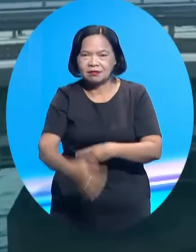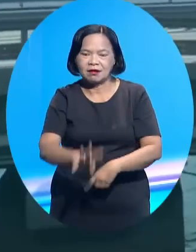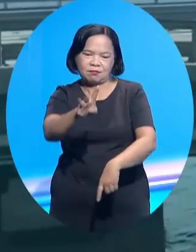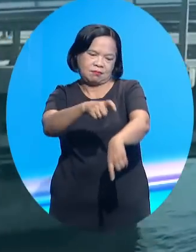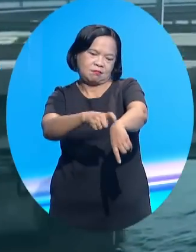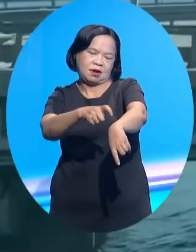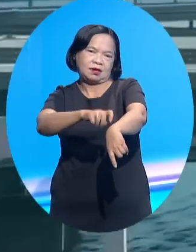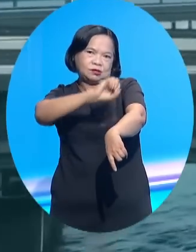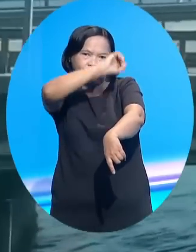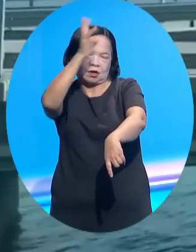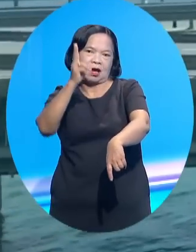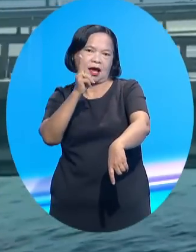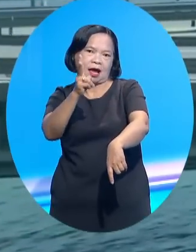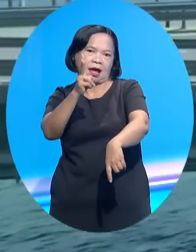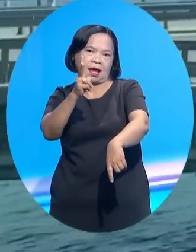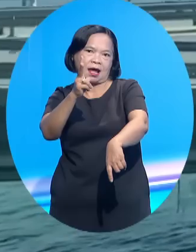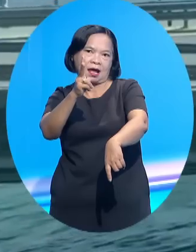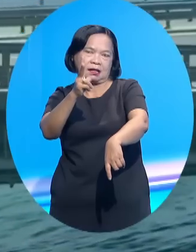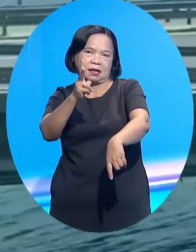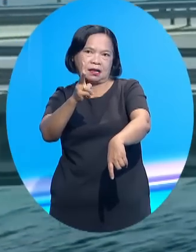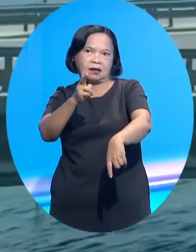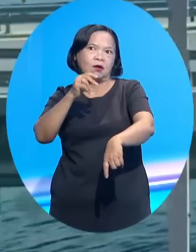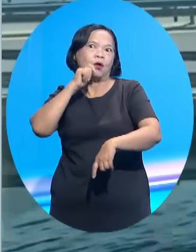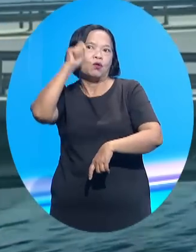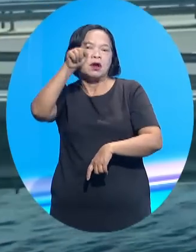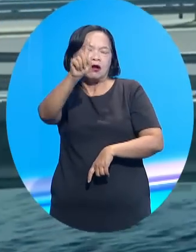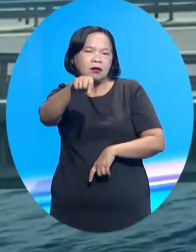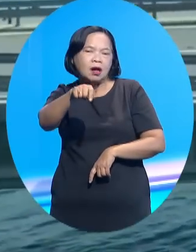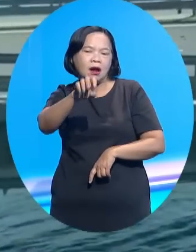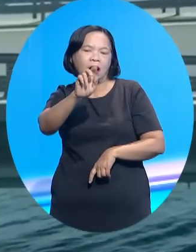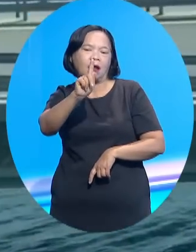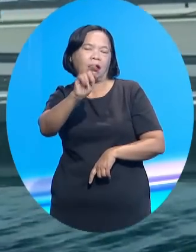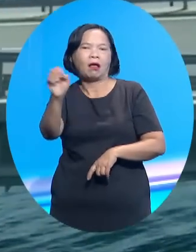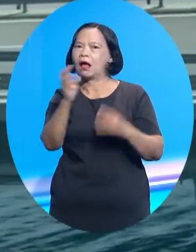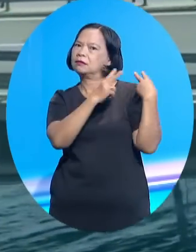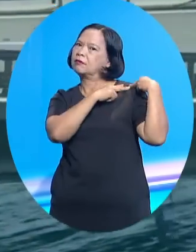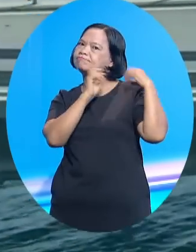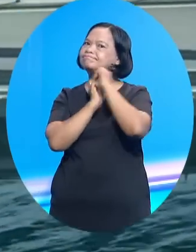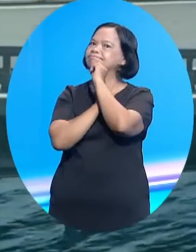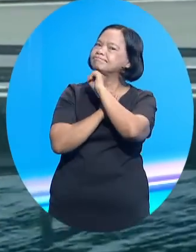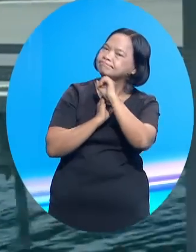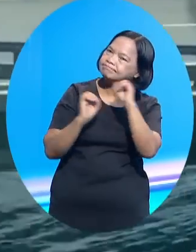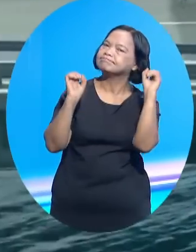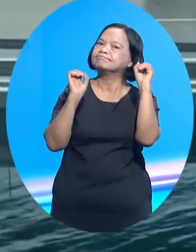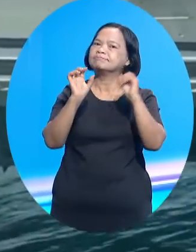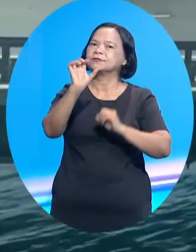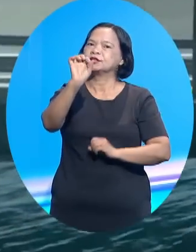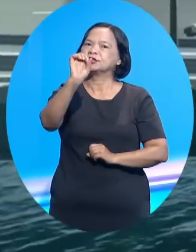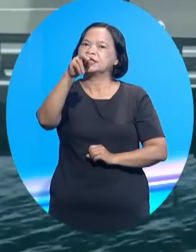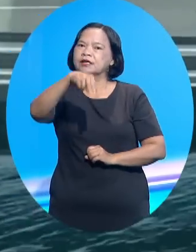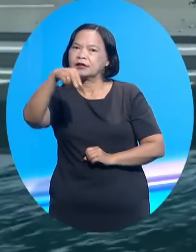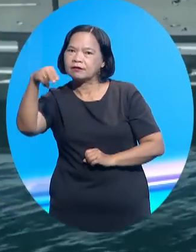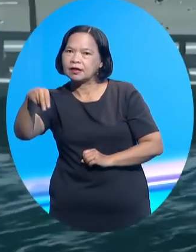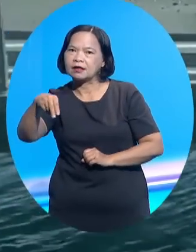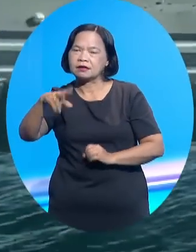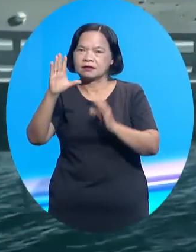3 giờ sáng do hai tàu không người lái của Ukraine gây ra. Kiev không chính thức nhận trách nhiệm về vụ việc, nhưng hãng CNN dẫn một nguồn tin